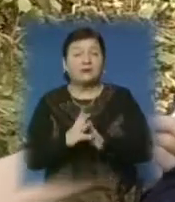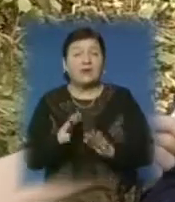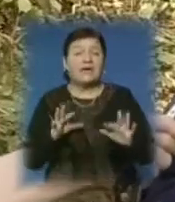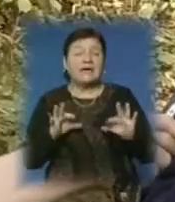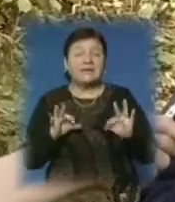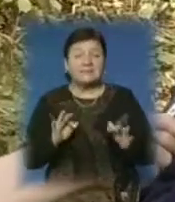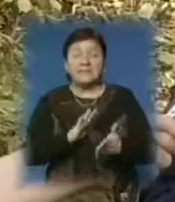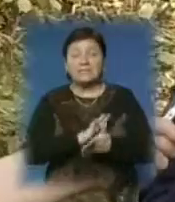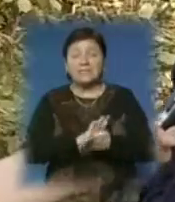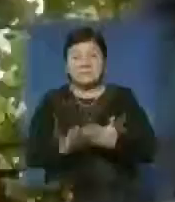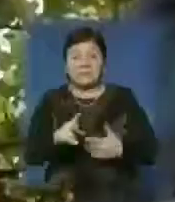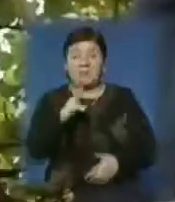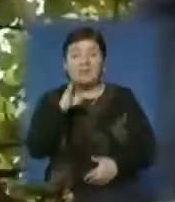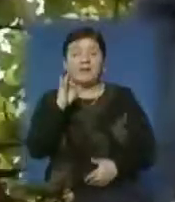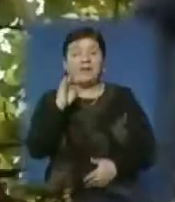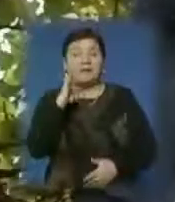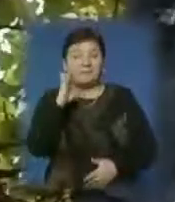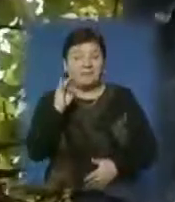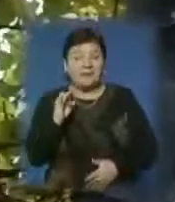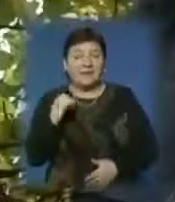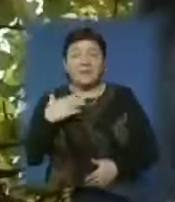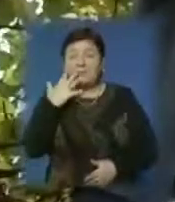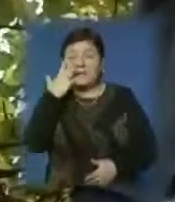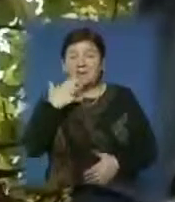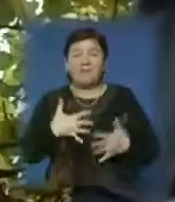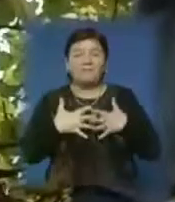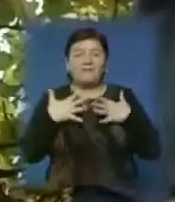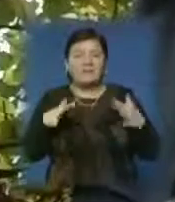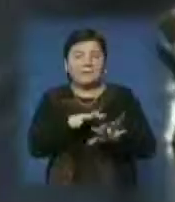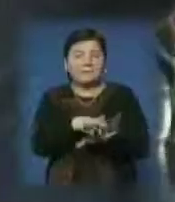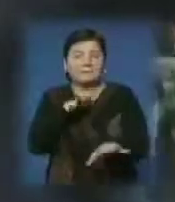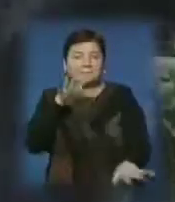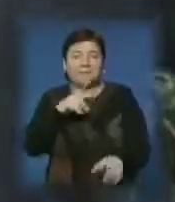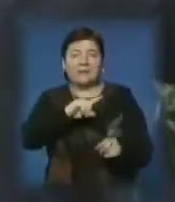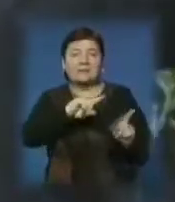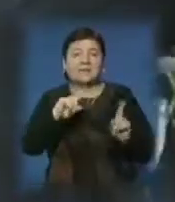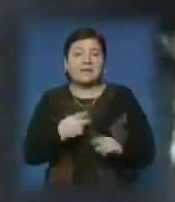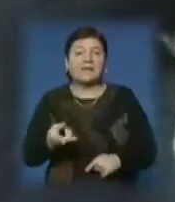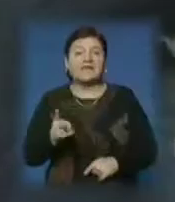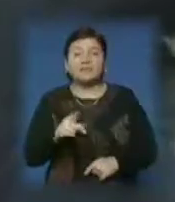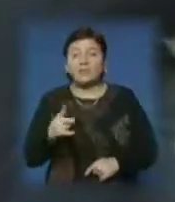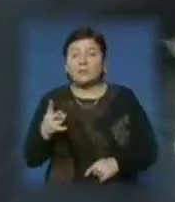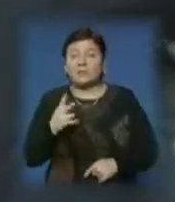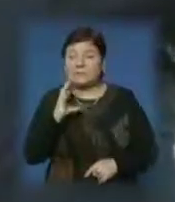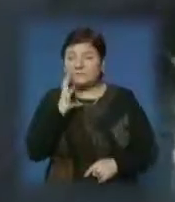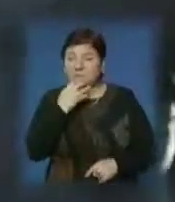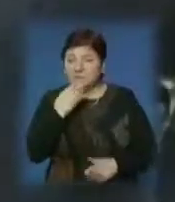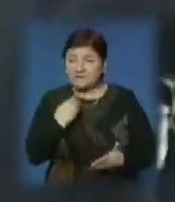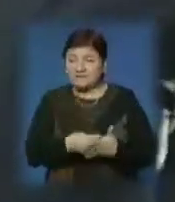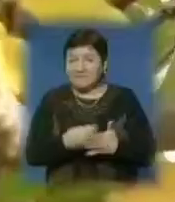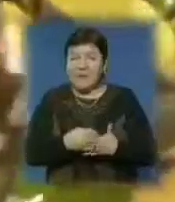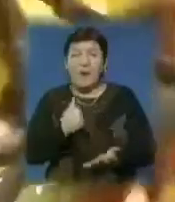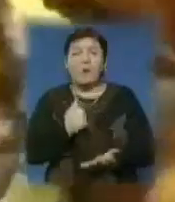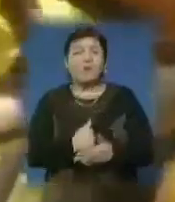екологічно чистим ківі. Мрія селекціонера – великі плантації ківі на Закарпатті. Але для цього потрібні серйозні інвестиції, тому зараз